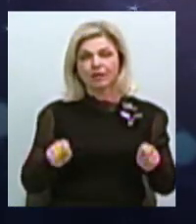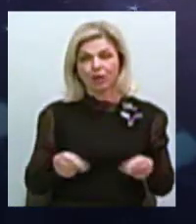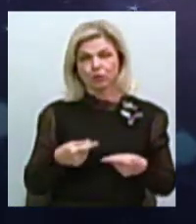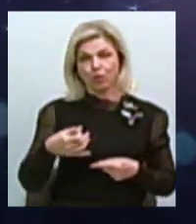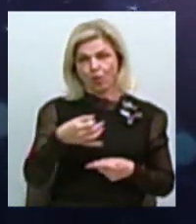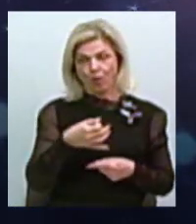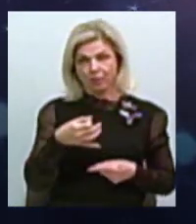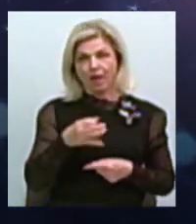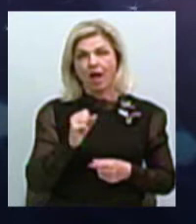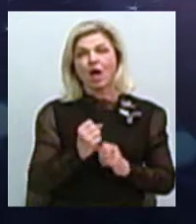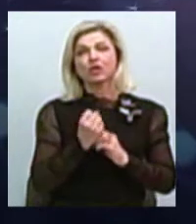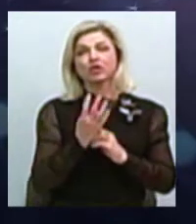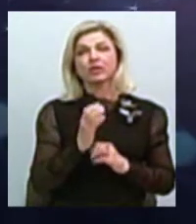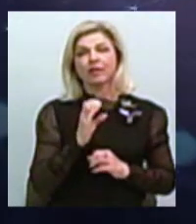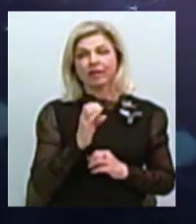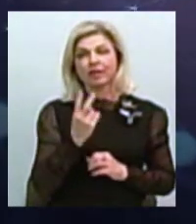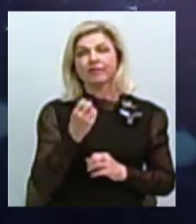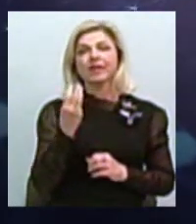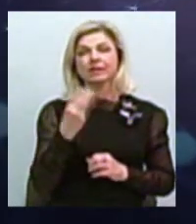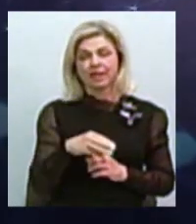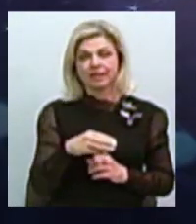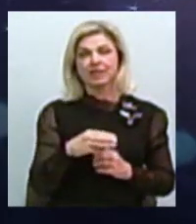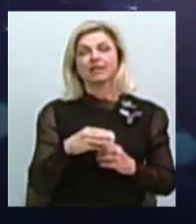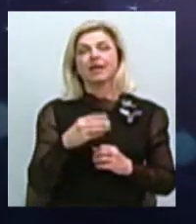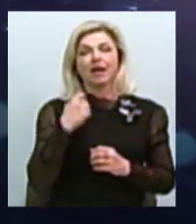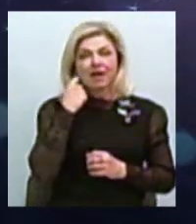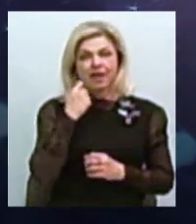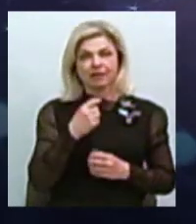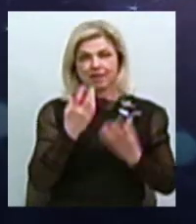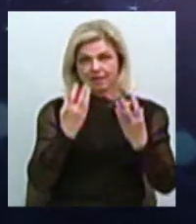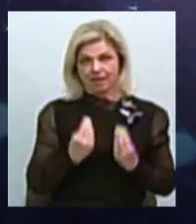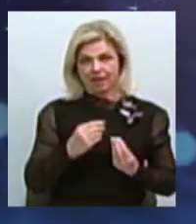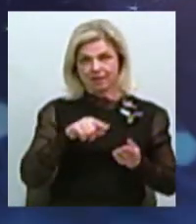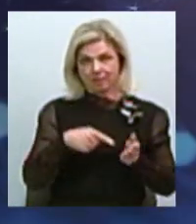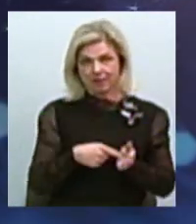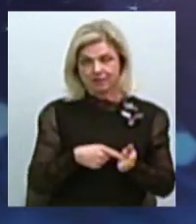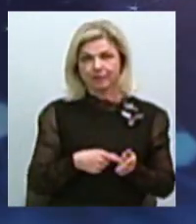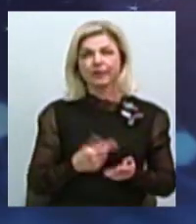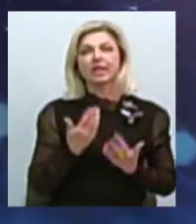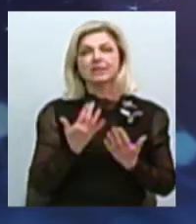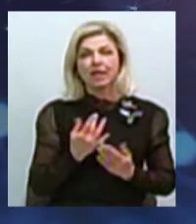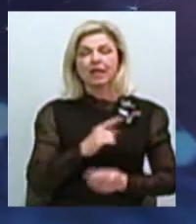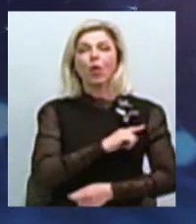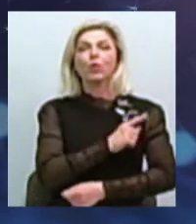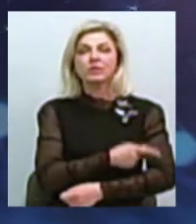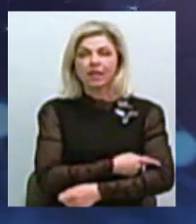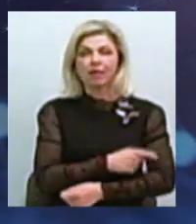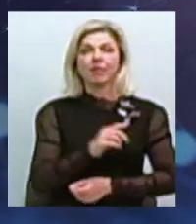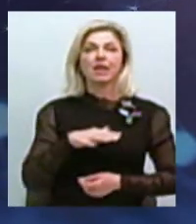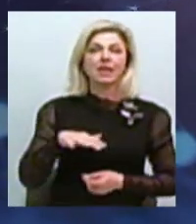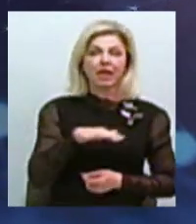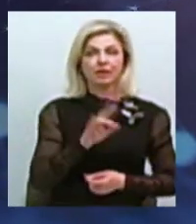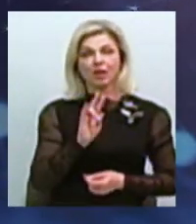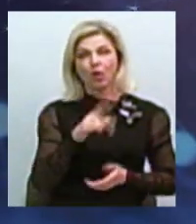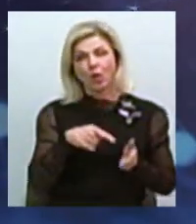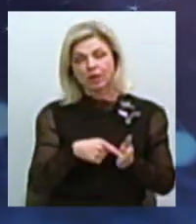14 вересня, 230-й день народження міста. Отже, про те, скільки років насправді посиленням на територію Миколаїва і області, для